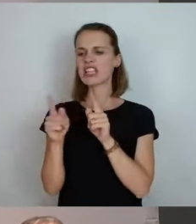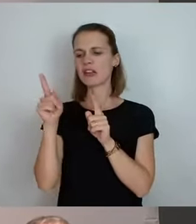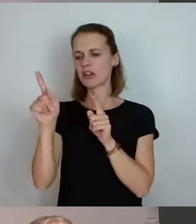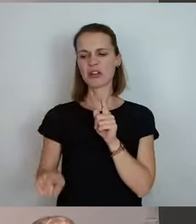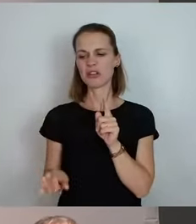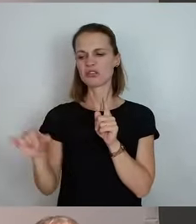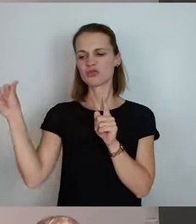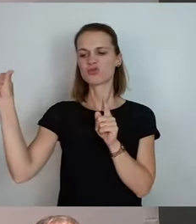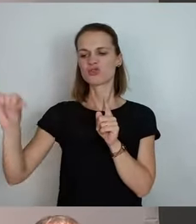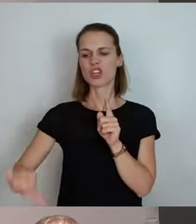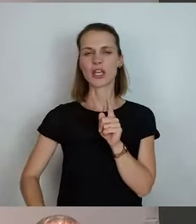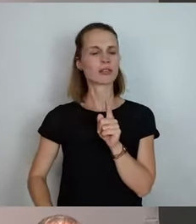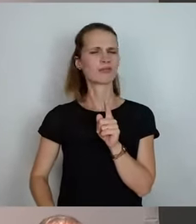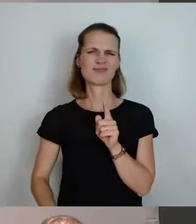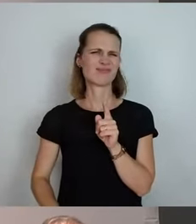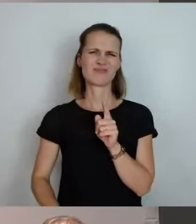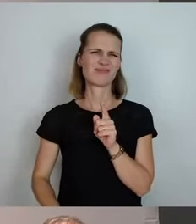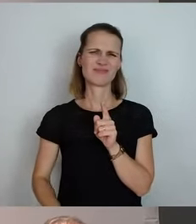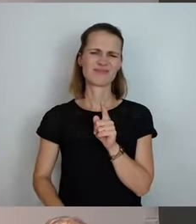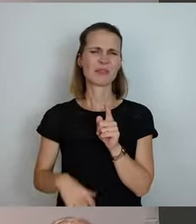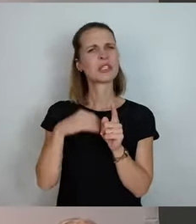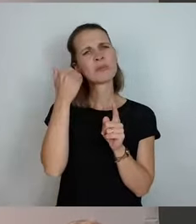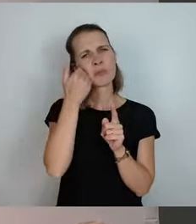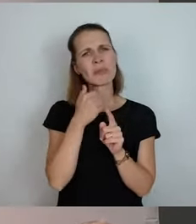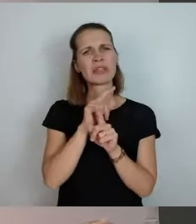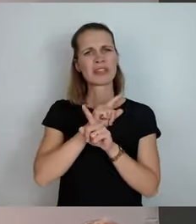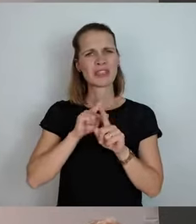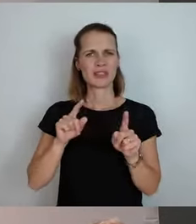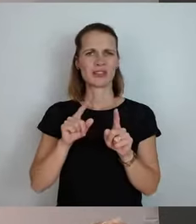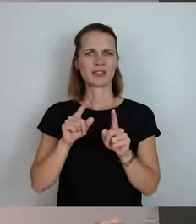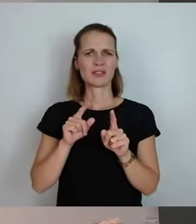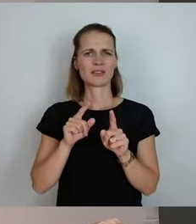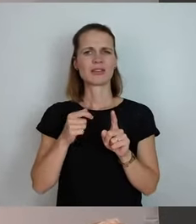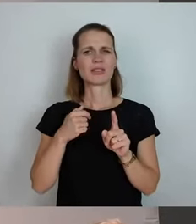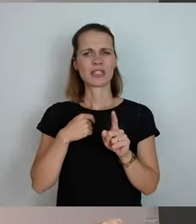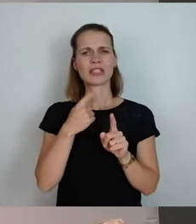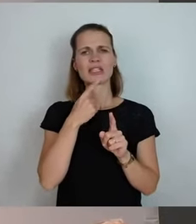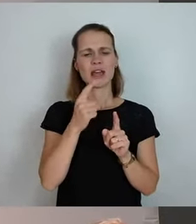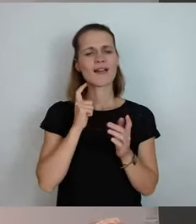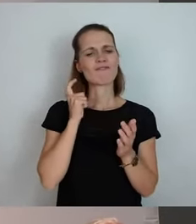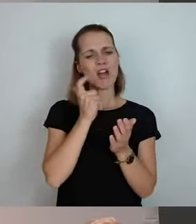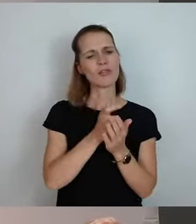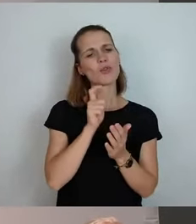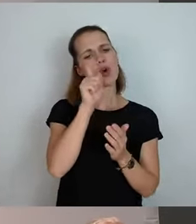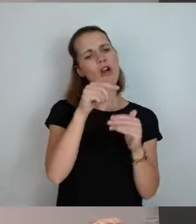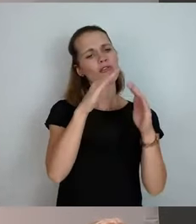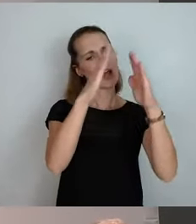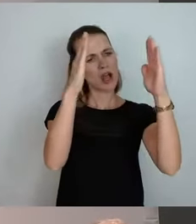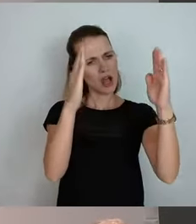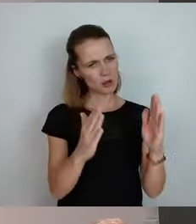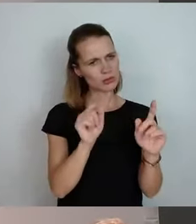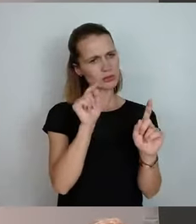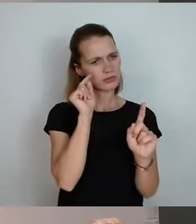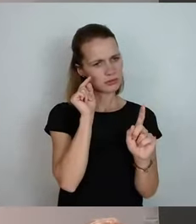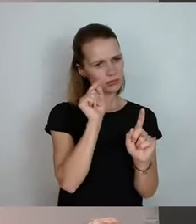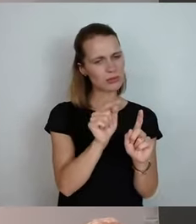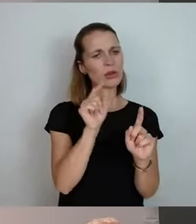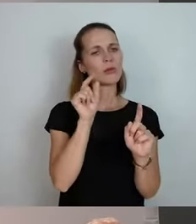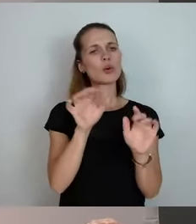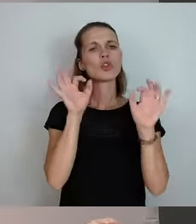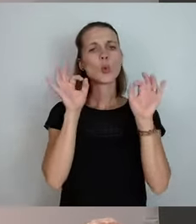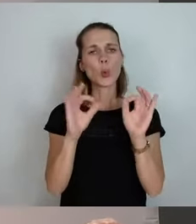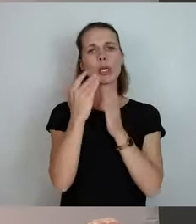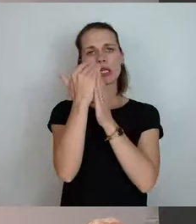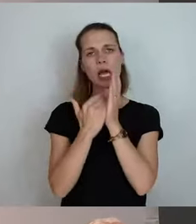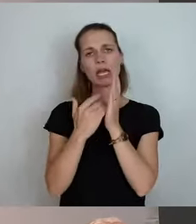das sollten wir außer Acht lassen, sondern ich setze die Verantwortung an das Haus, dass man sagt, es müssen die Tarifverträge ausgehandelt